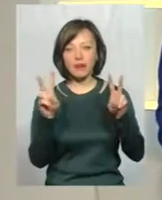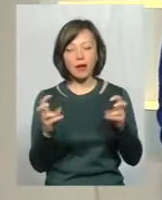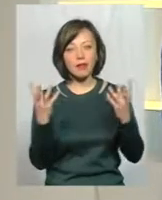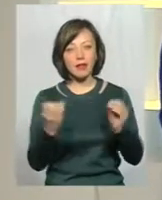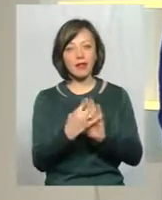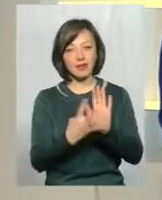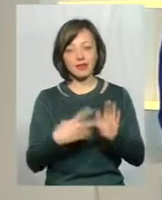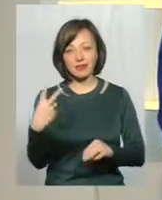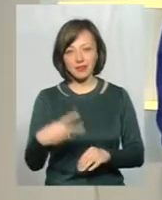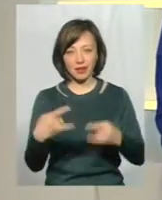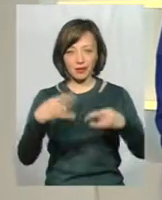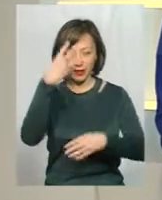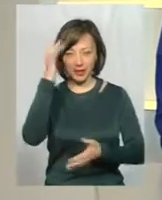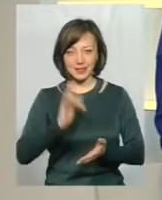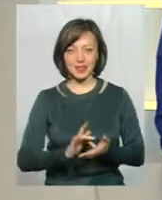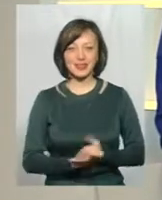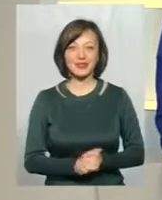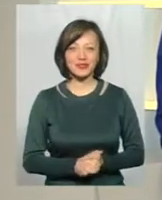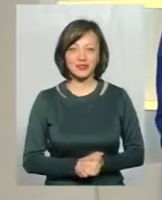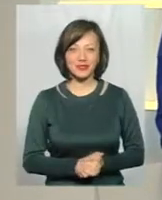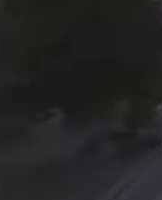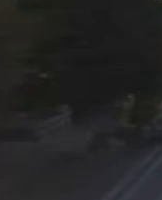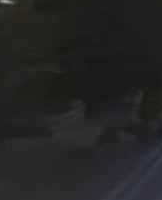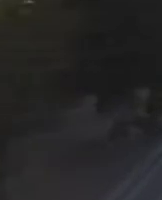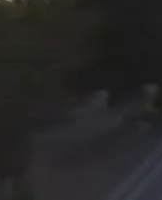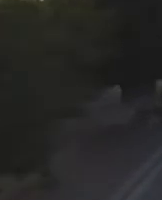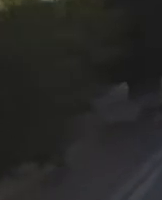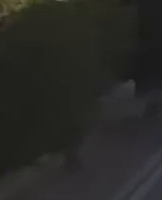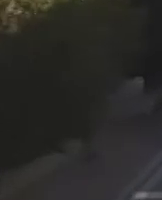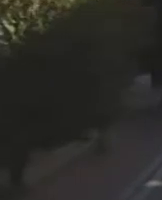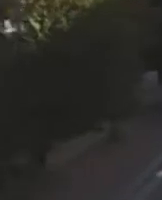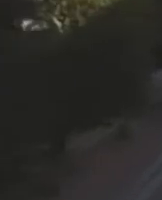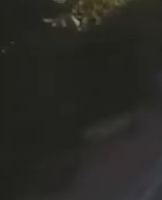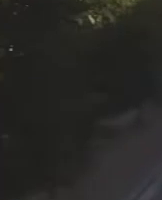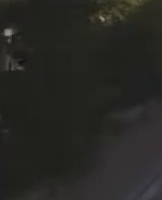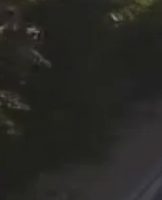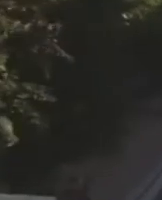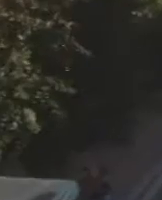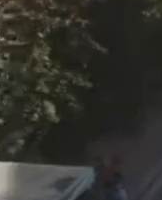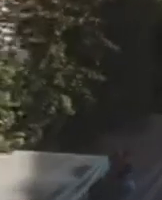о 19.20 на каналі Поділля Центр. Дякую. Дякую. Дякую.